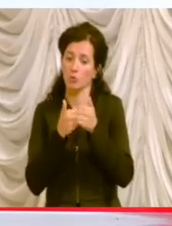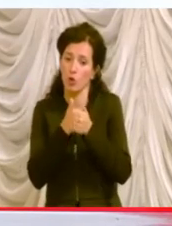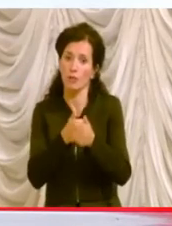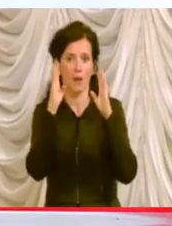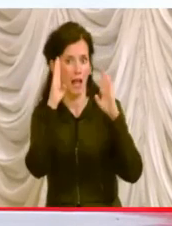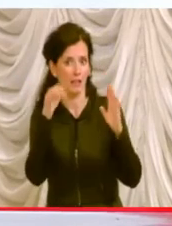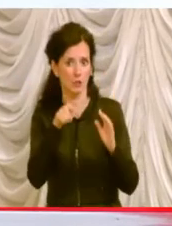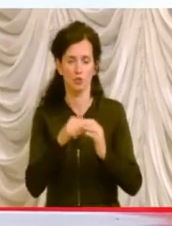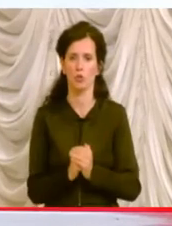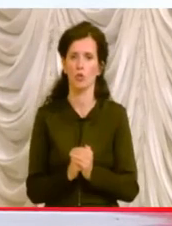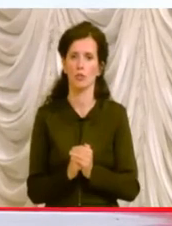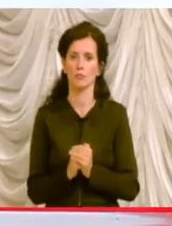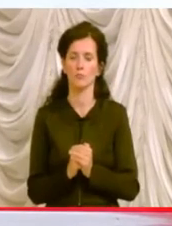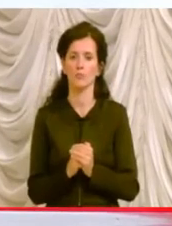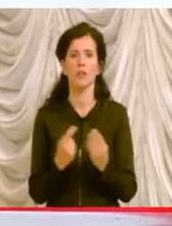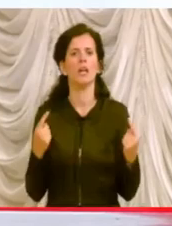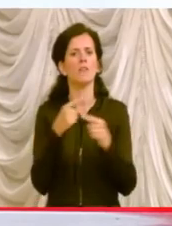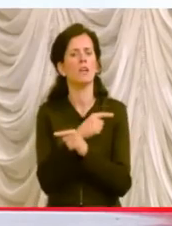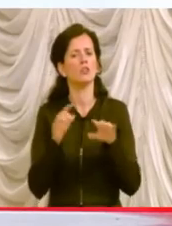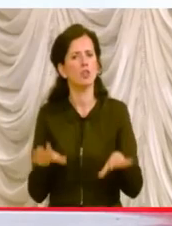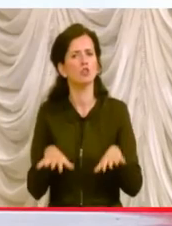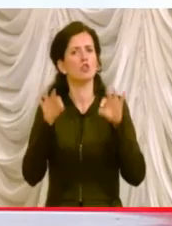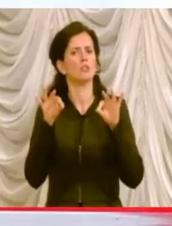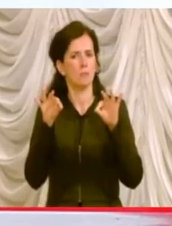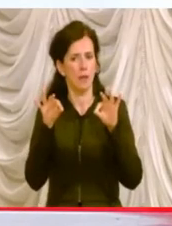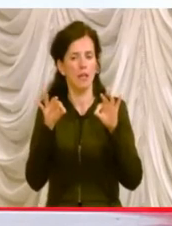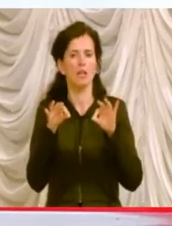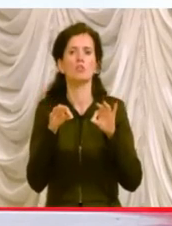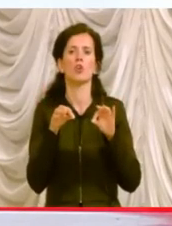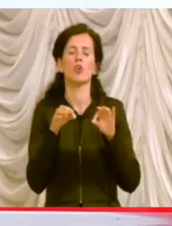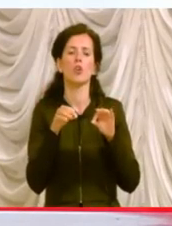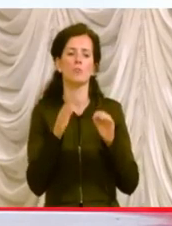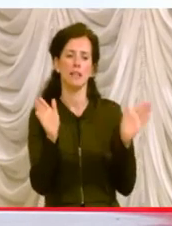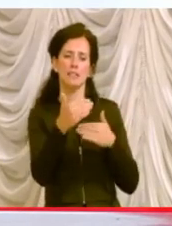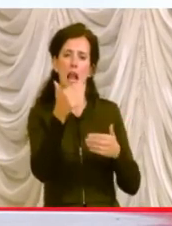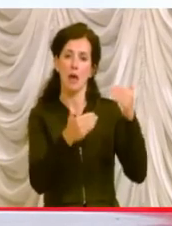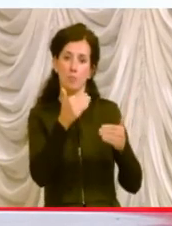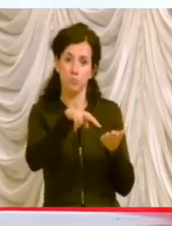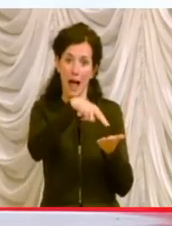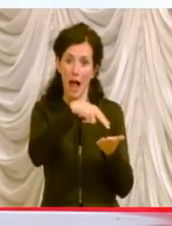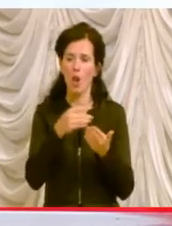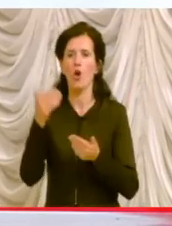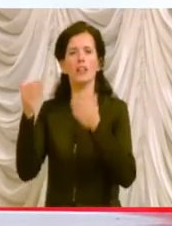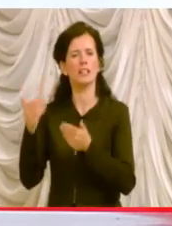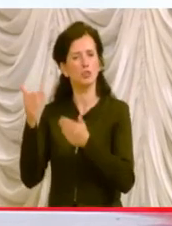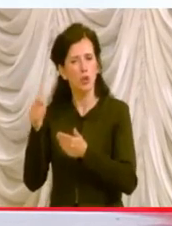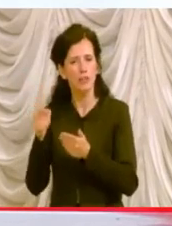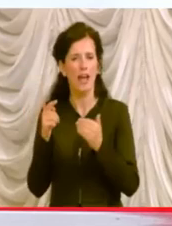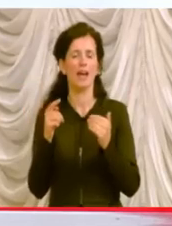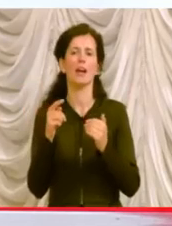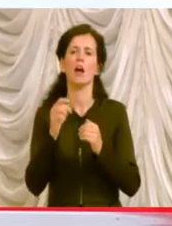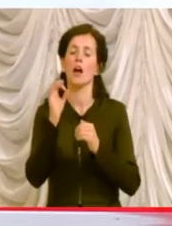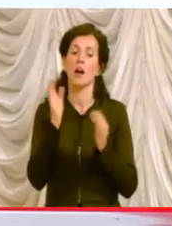Restano invece sospese tutte le attività che abbiano luogo in sale da ballo, discoteche, locali assimilati all'aperto